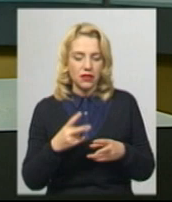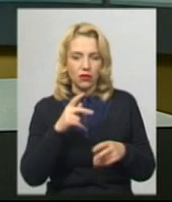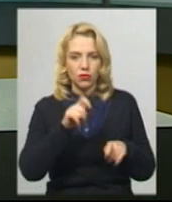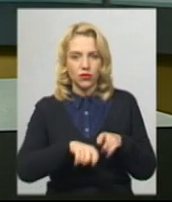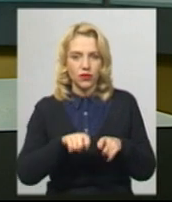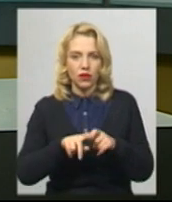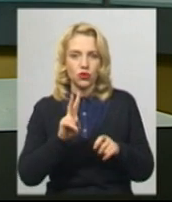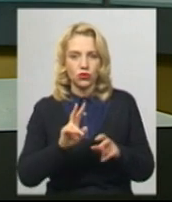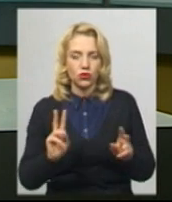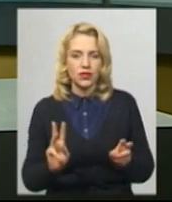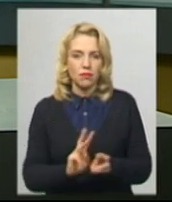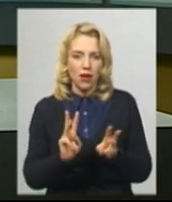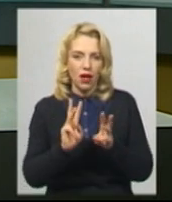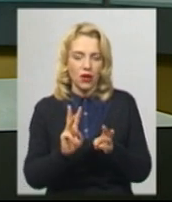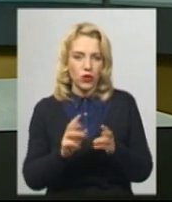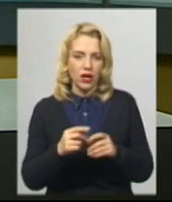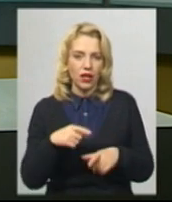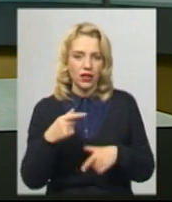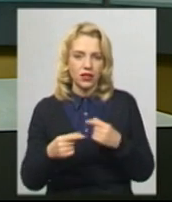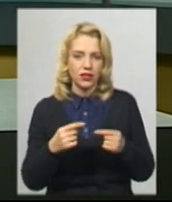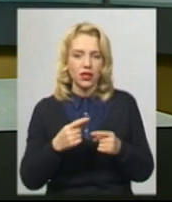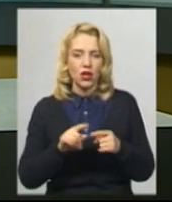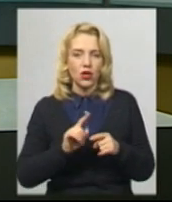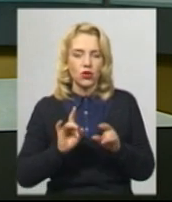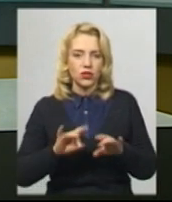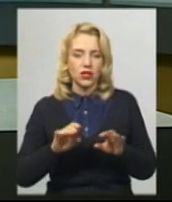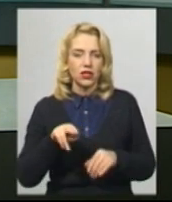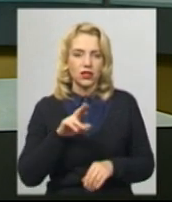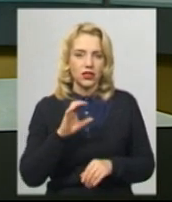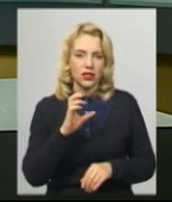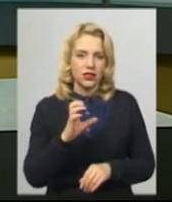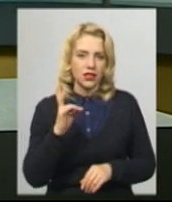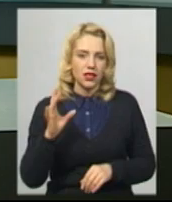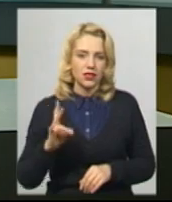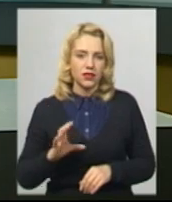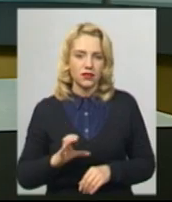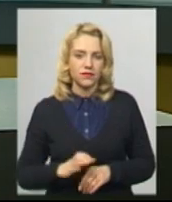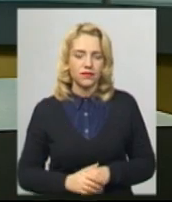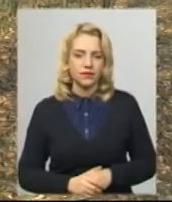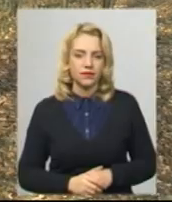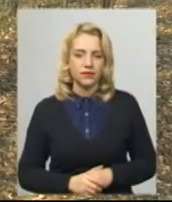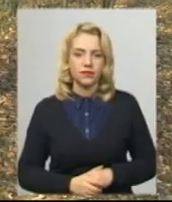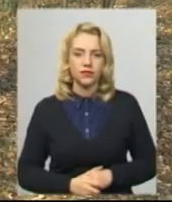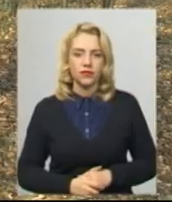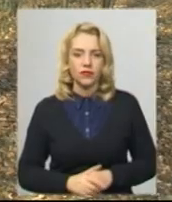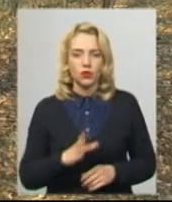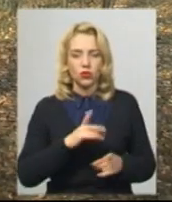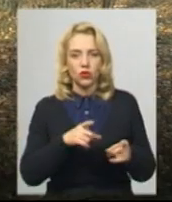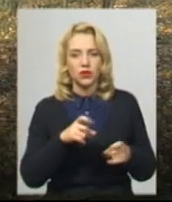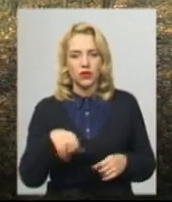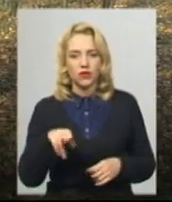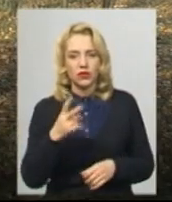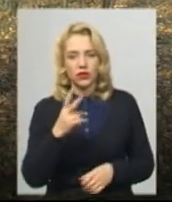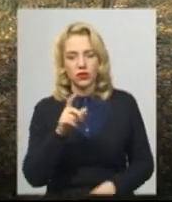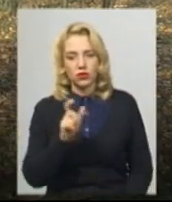міськрайонного управління Державної служби з надзвичайних ситуацій в області Ярослав Шевцов. Було притягнуто дві